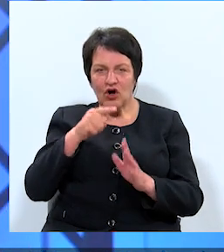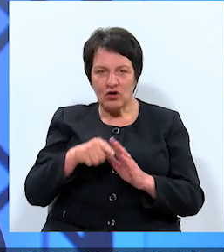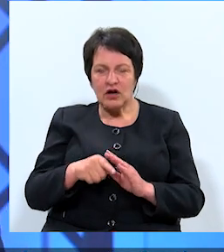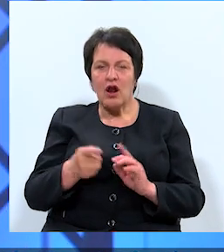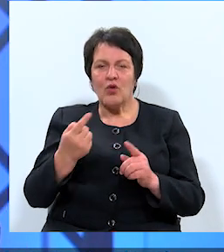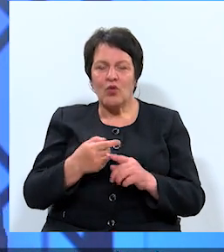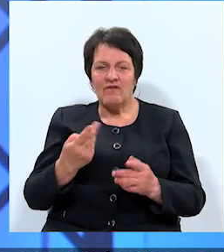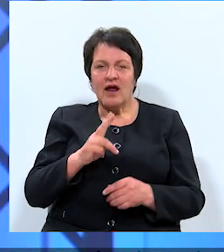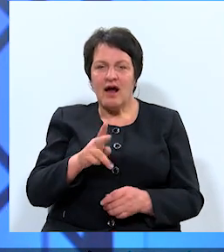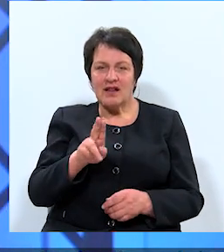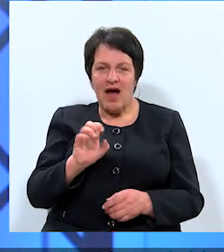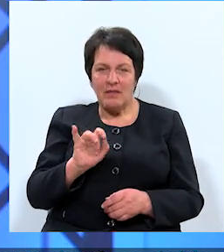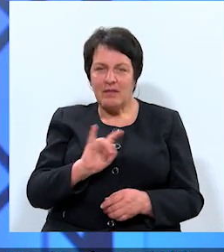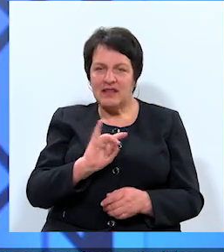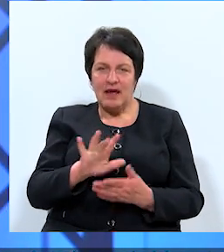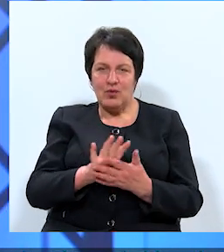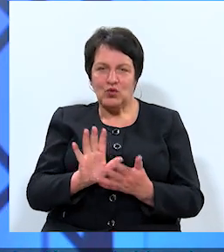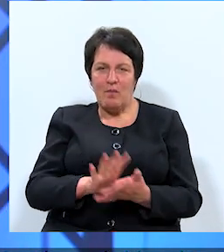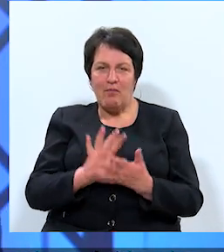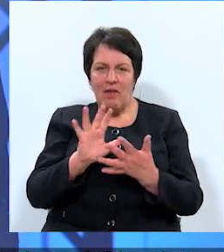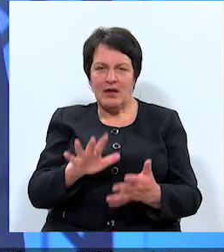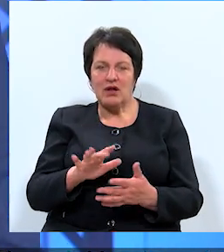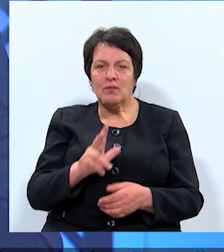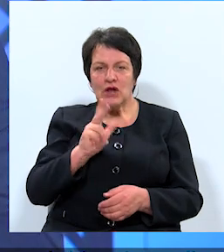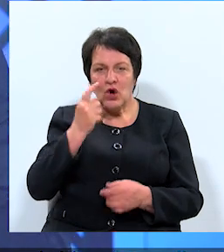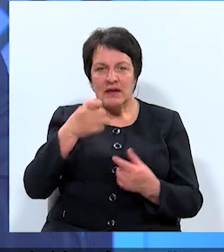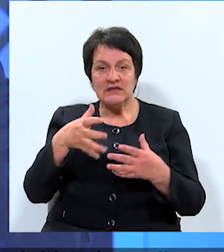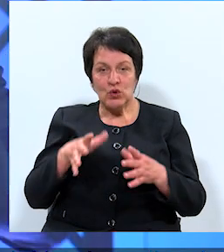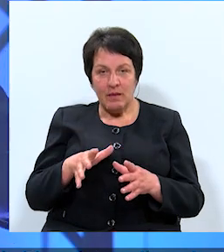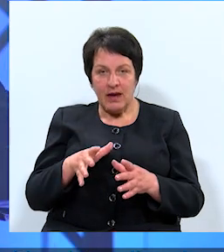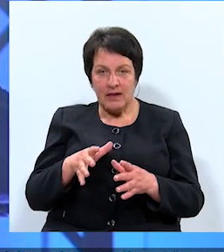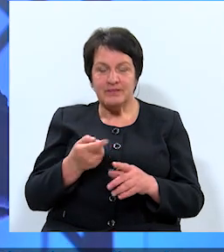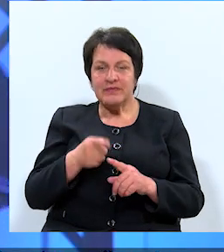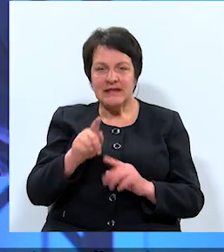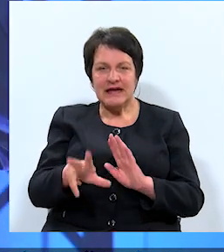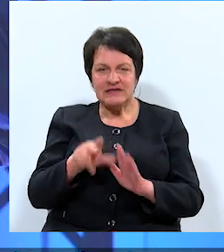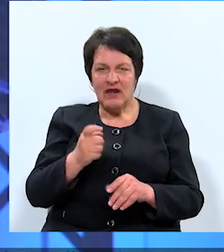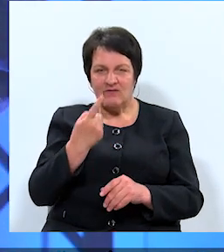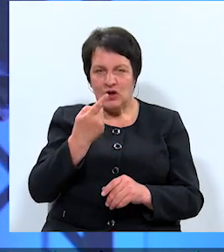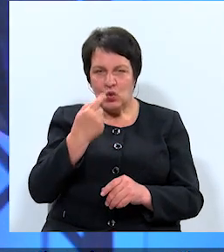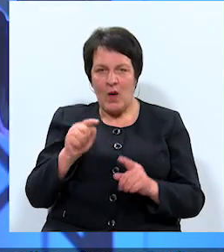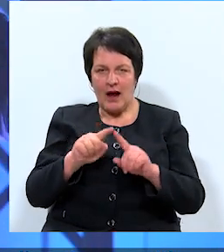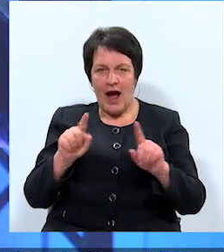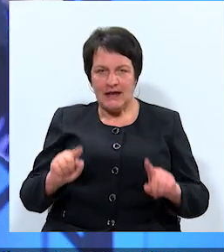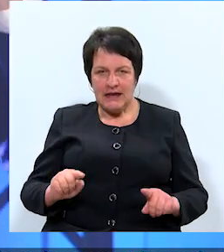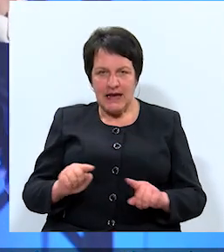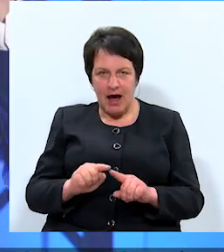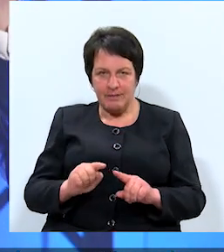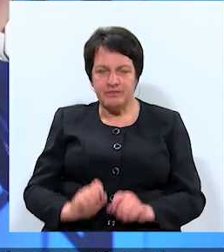novēršanas un apkrošanas birojām, nebūtu pārmetumi Daugavpils domēju? Tā tad izvelkam vienu no kartiņām.